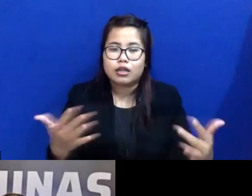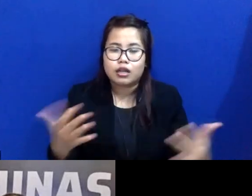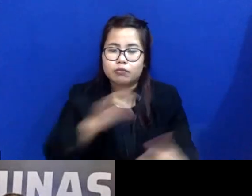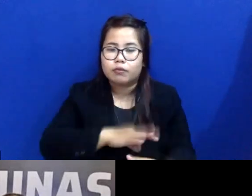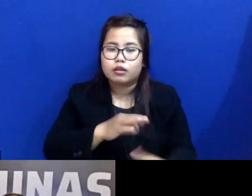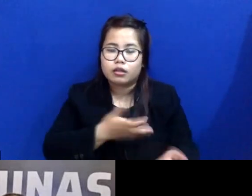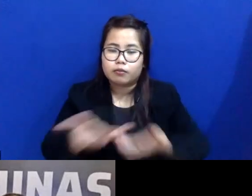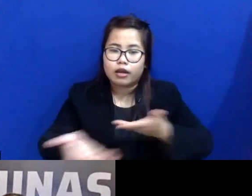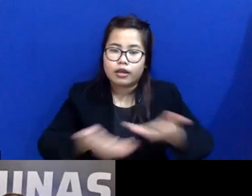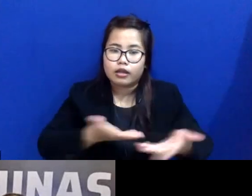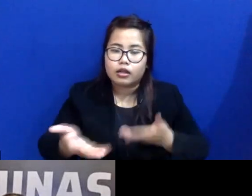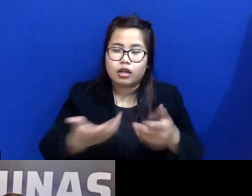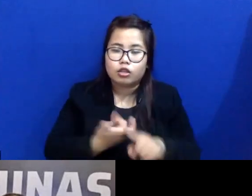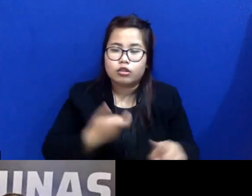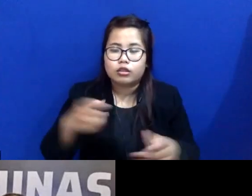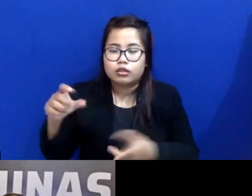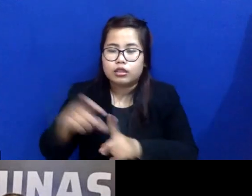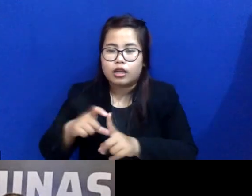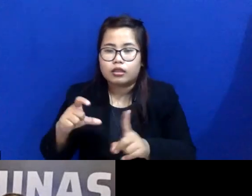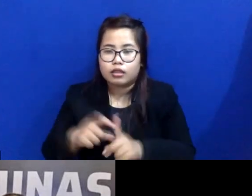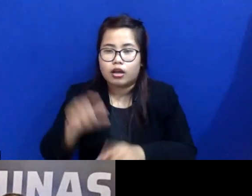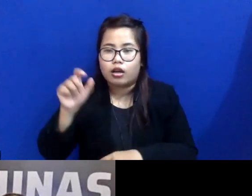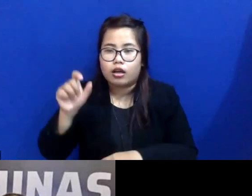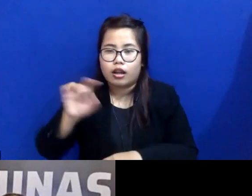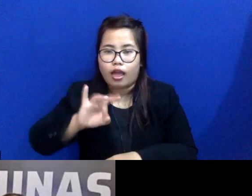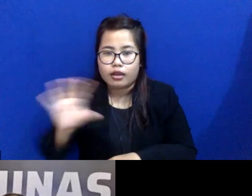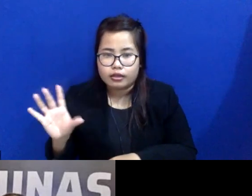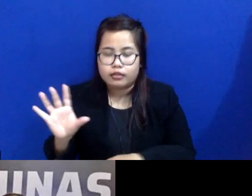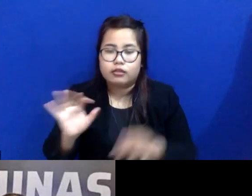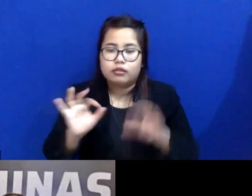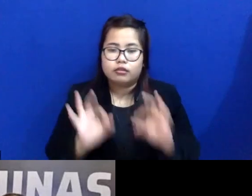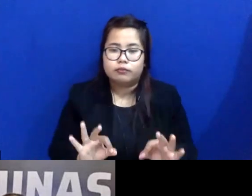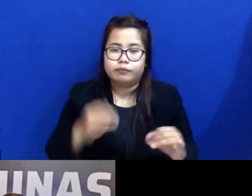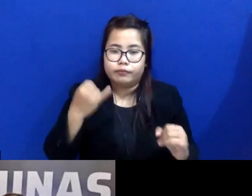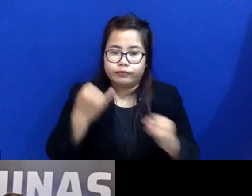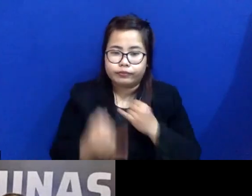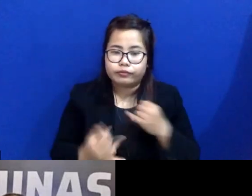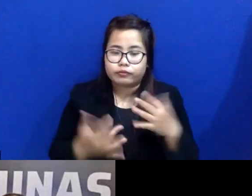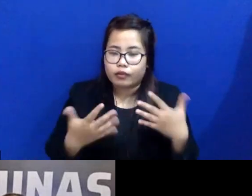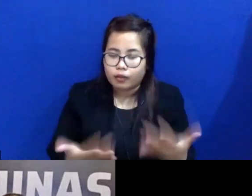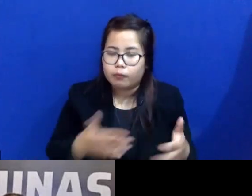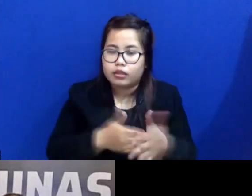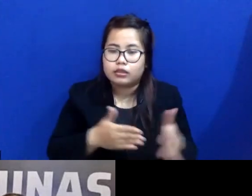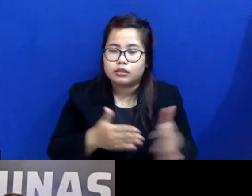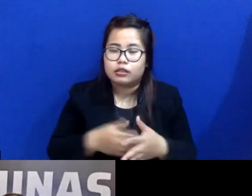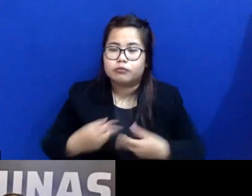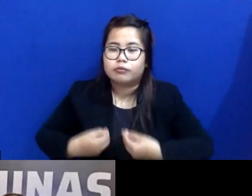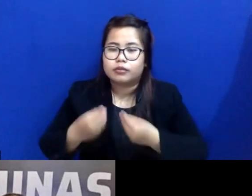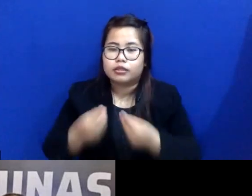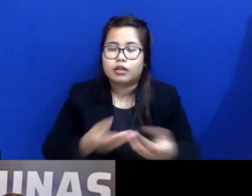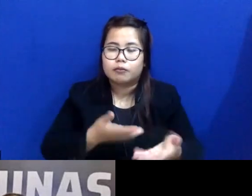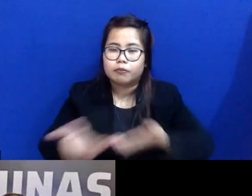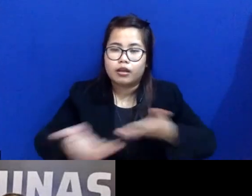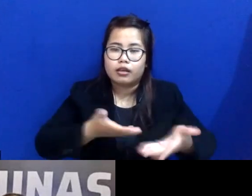penyalahgunaan data oleh klien. Dan yang terakhir, apa saja kendala dalam memberikan layanan bantuan hukum